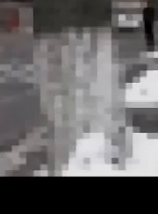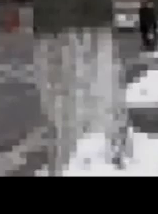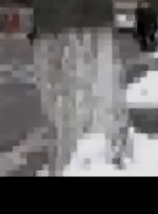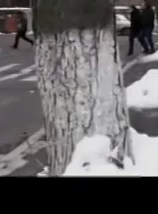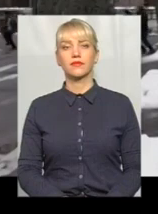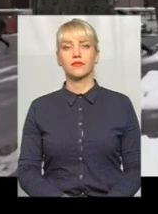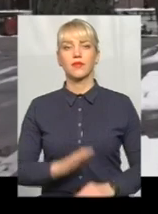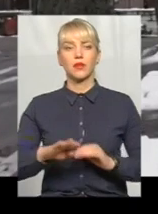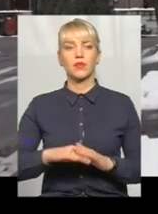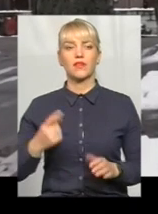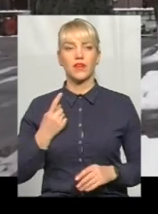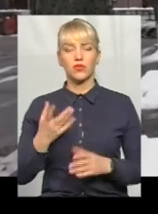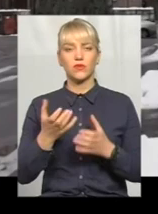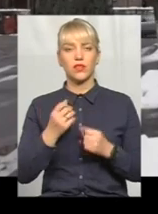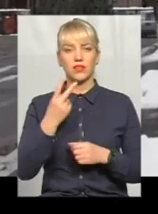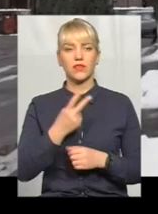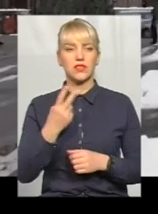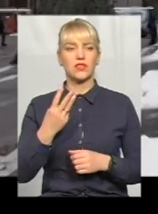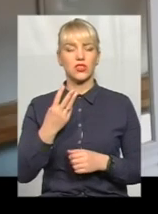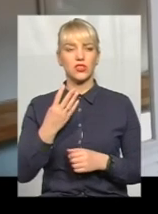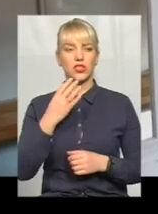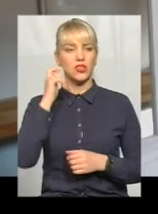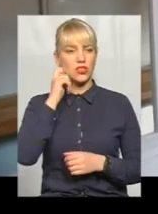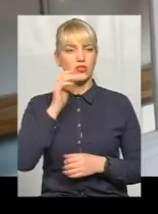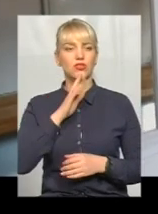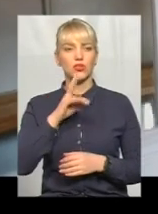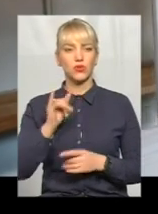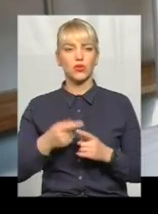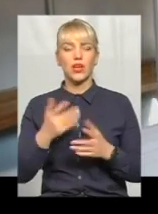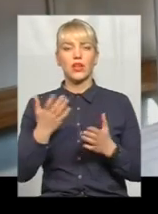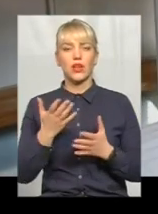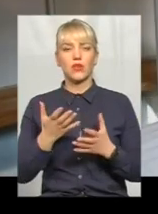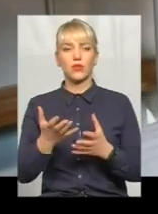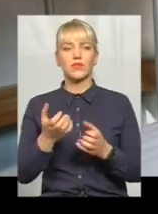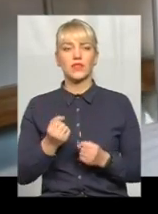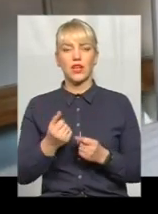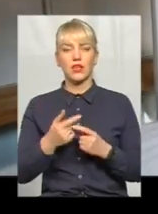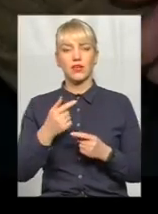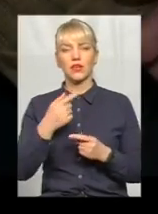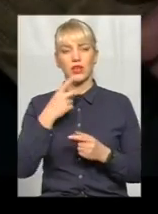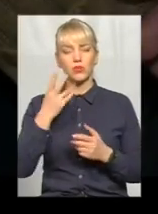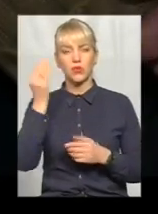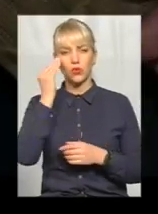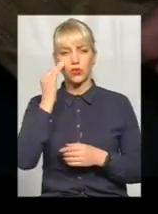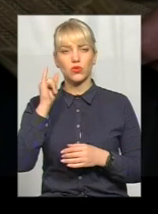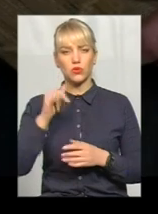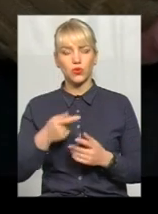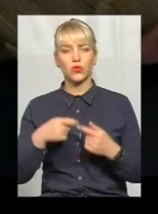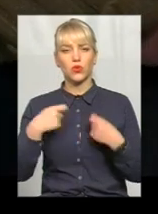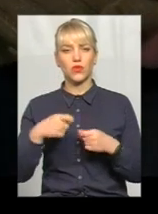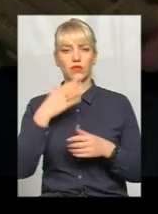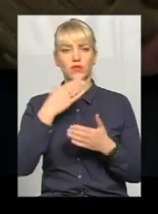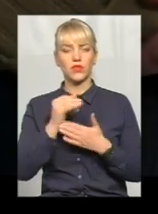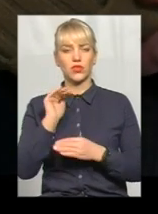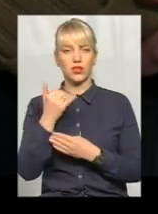Під варту взяли 32-річну жительку Білогірського району, яку підозрюють у торгівлі власною дитиною. Згідно з ухвалою суду,